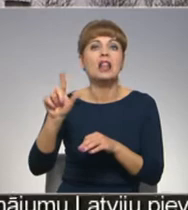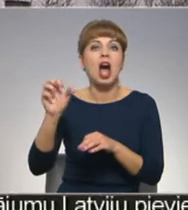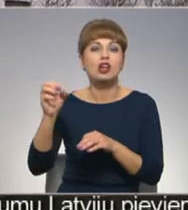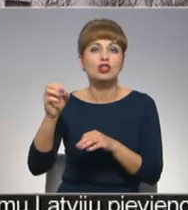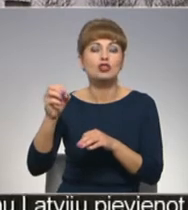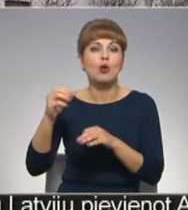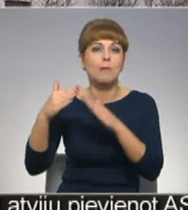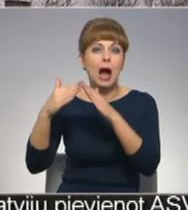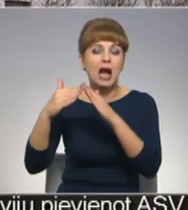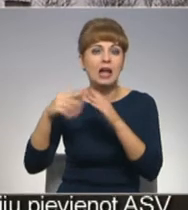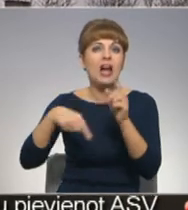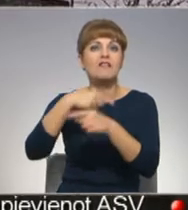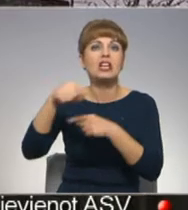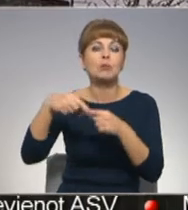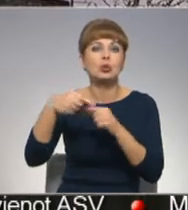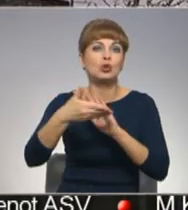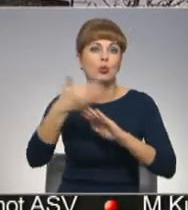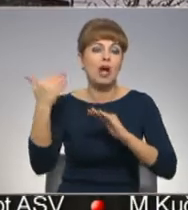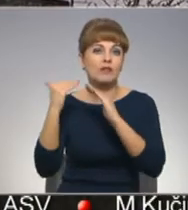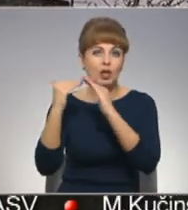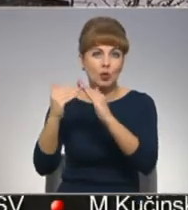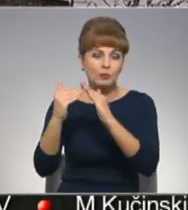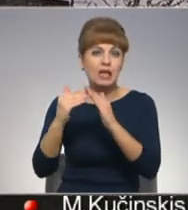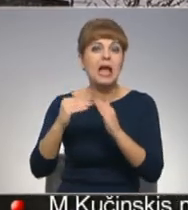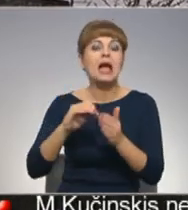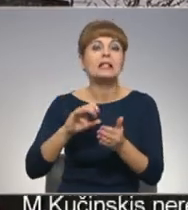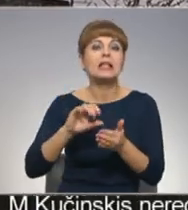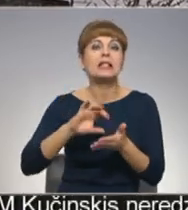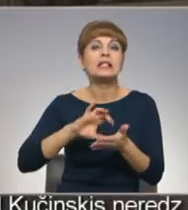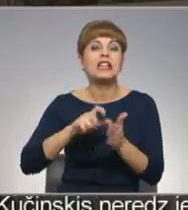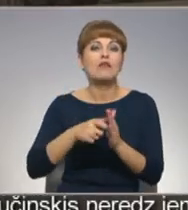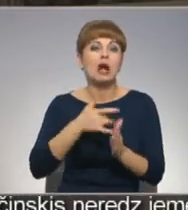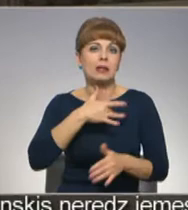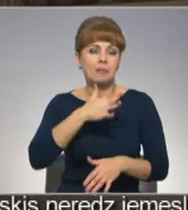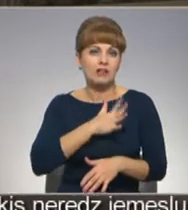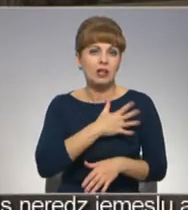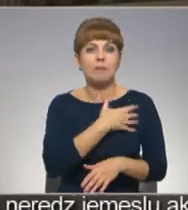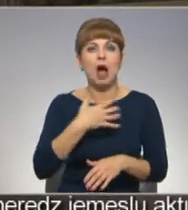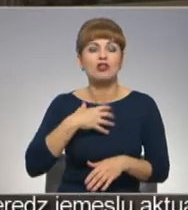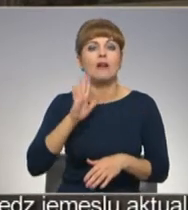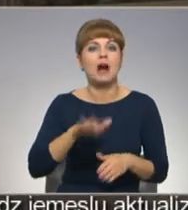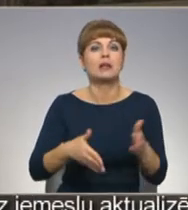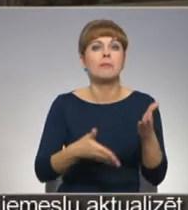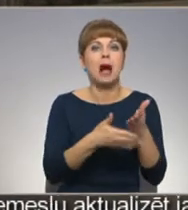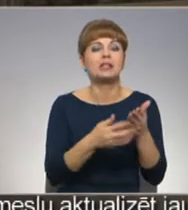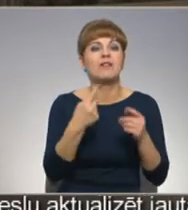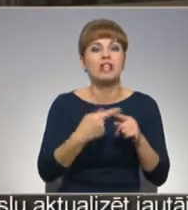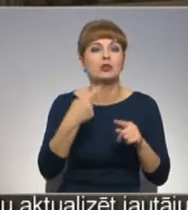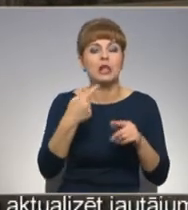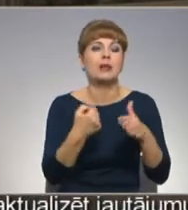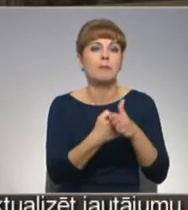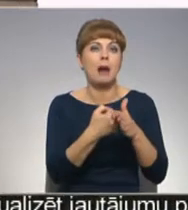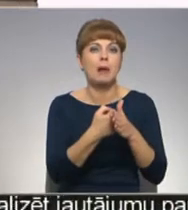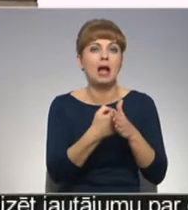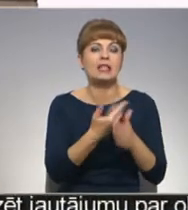mājai Virpuļa viesulis norāva jumtu. Tā kā dzīvokļi ir privatizēti, likumiski pašvaldība varēja palīdzēt tikai ar vienreizē pabalstu